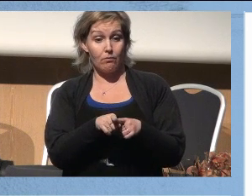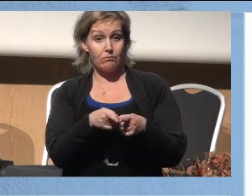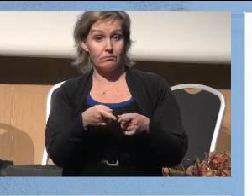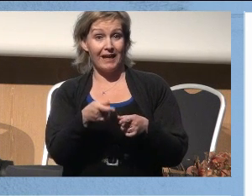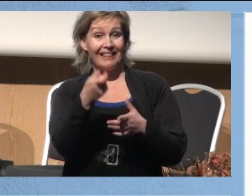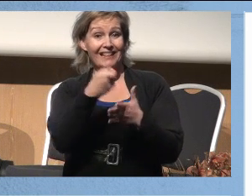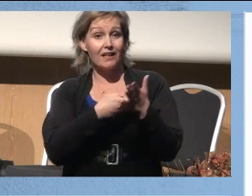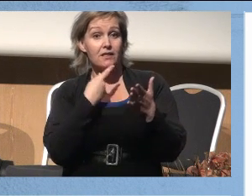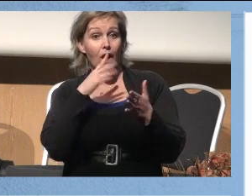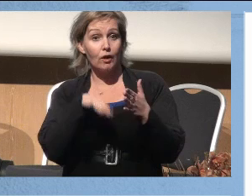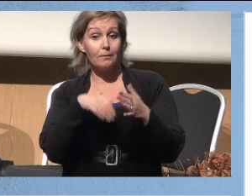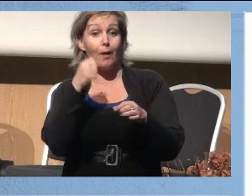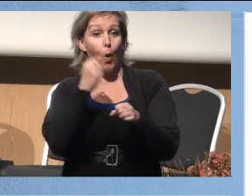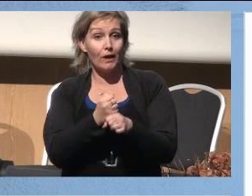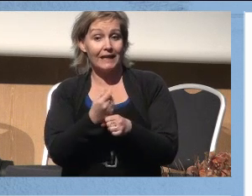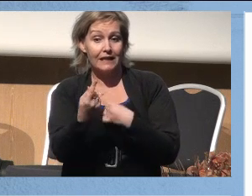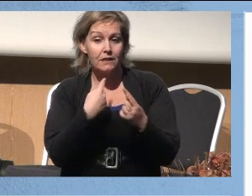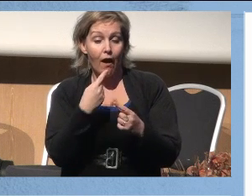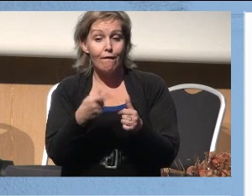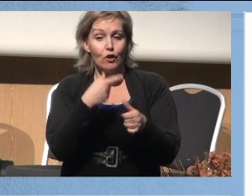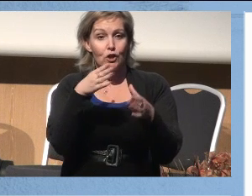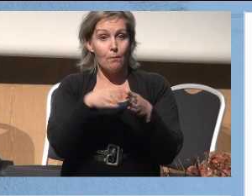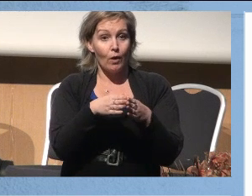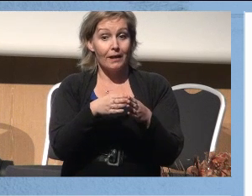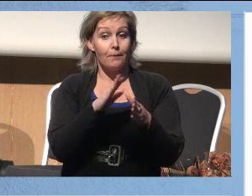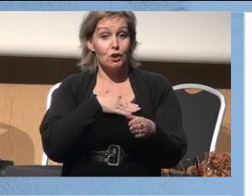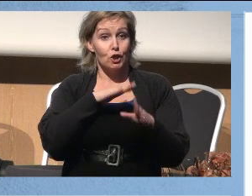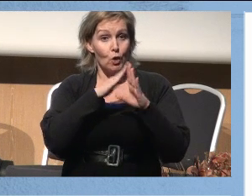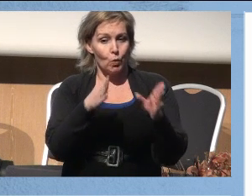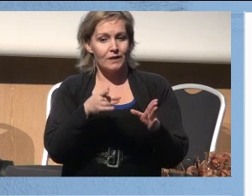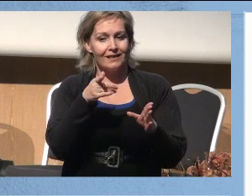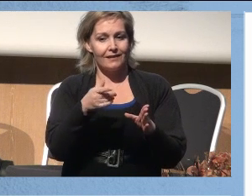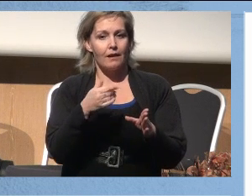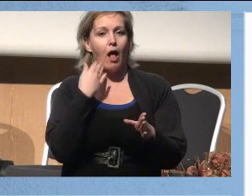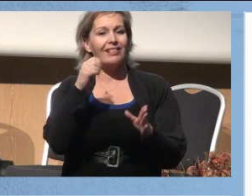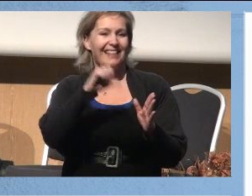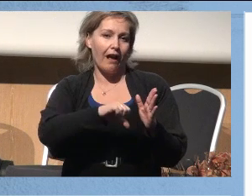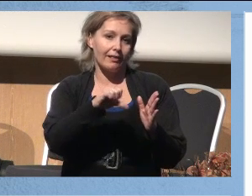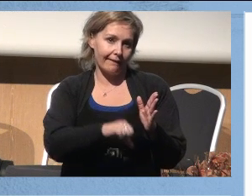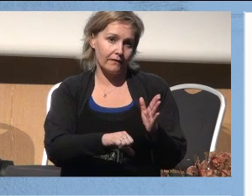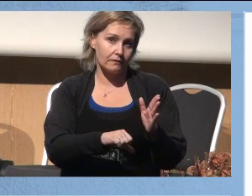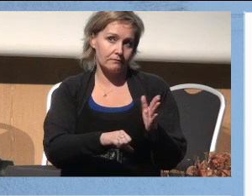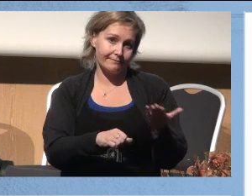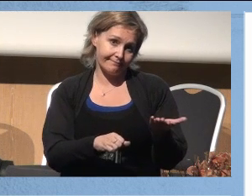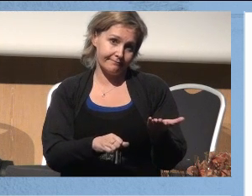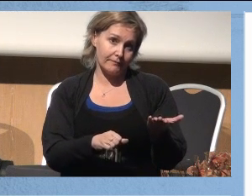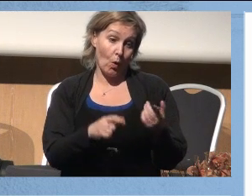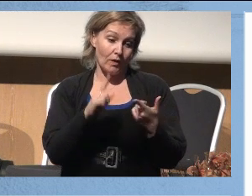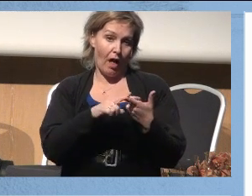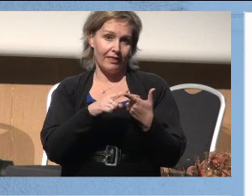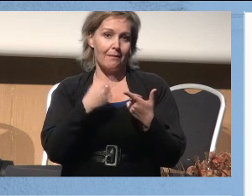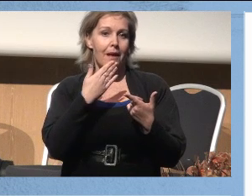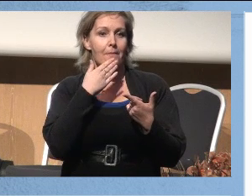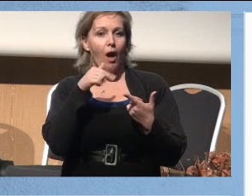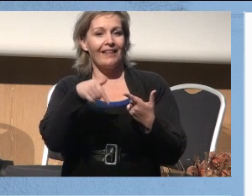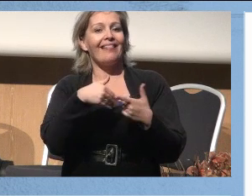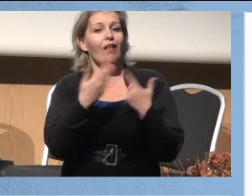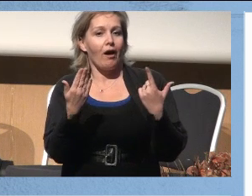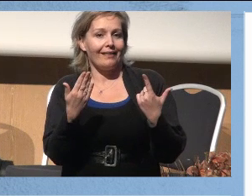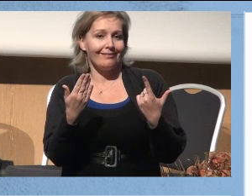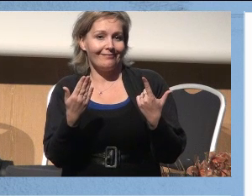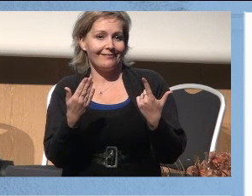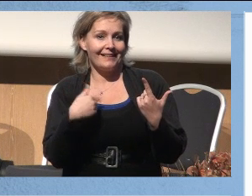designerne snakket ordentlig med, de sa at det første møtet med sykehuset er alltid negativt. Og det andre, det ble bra den dagen